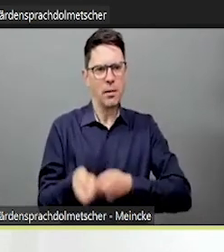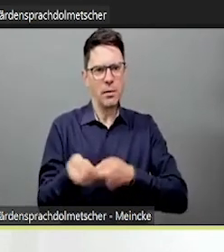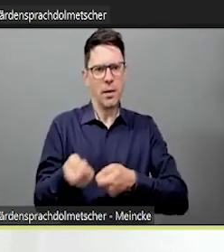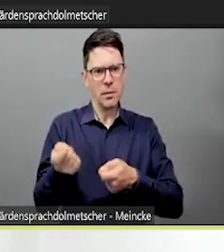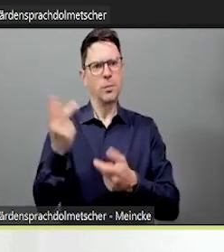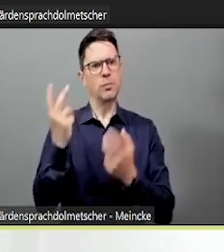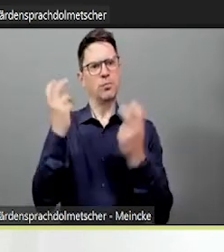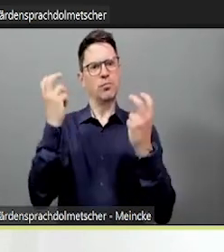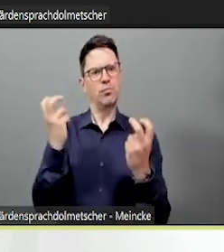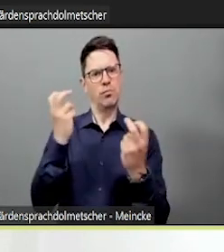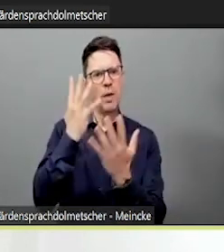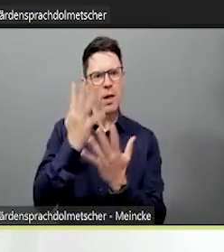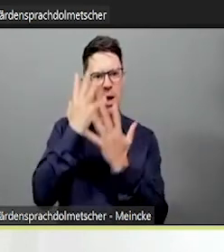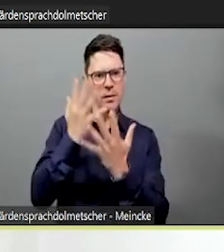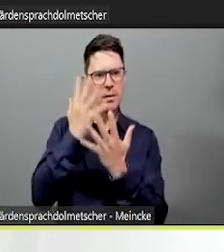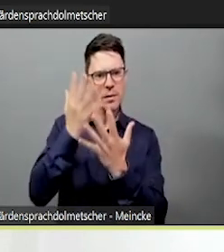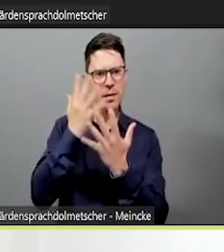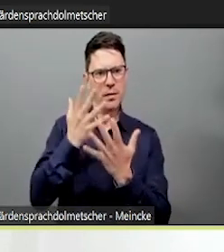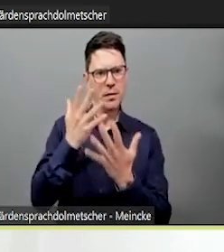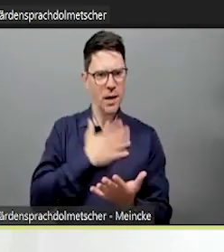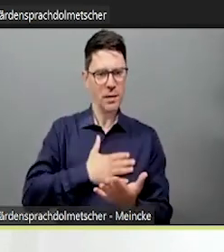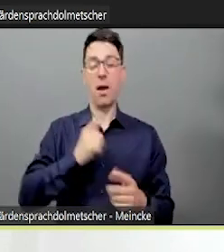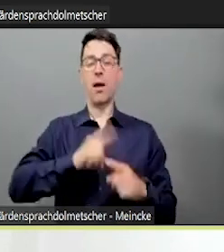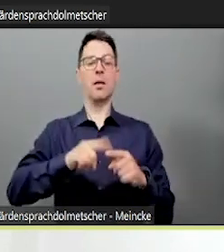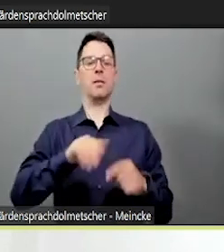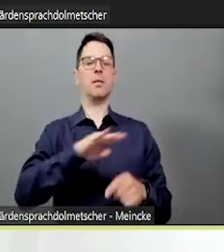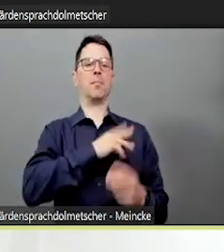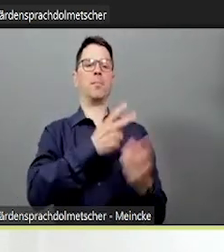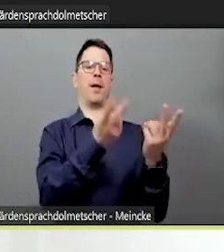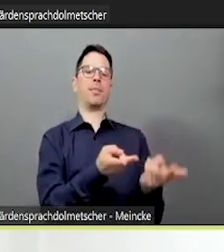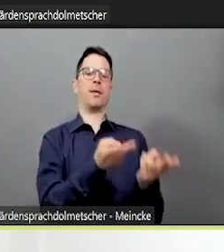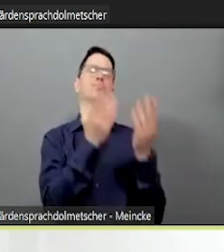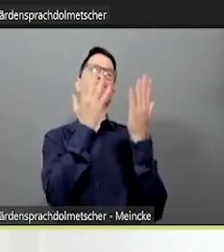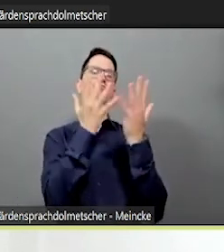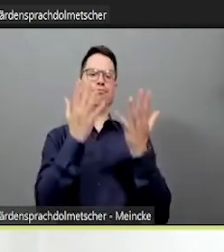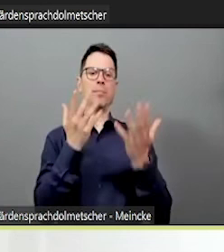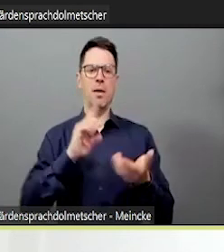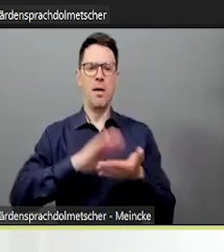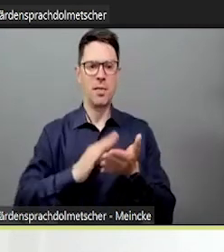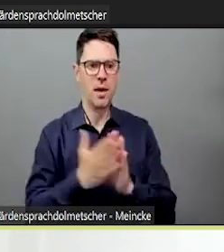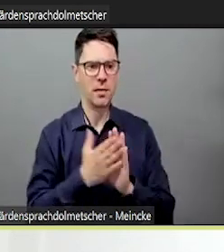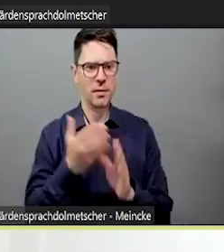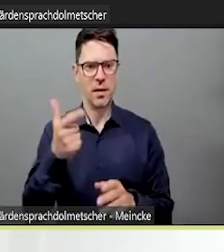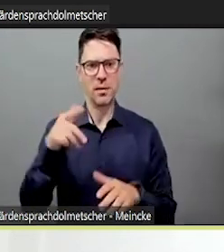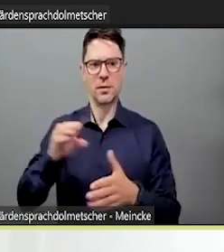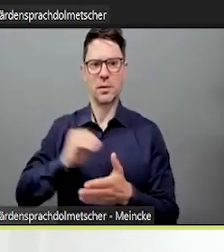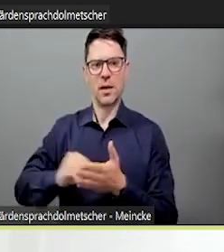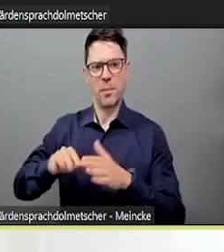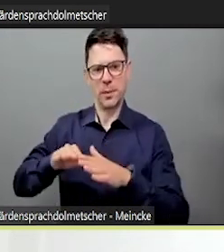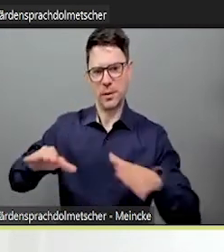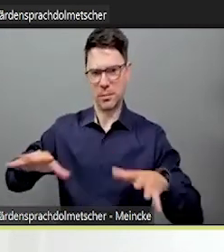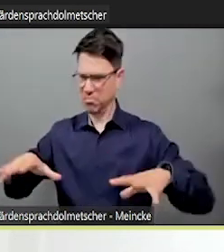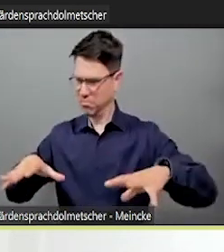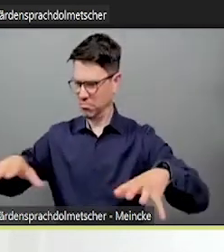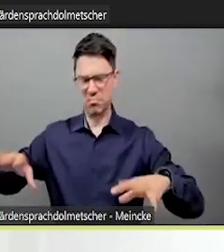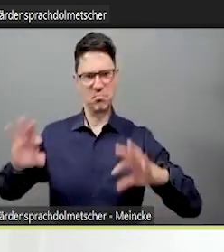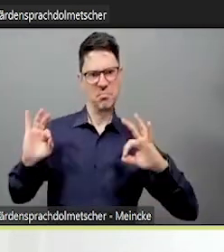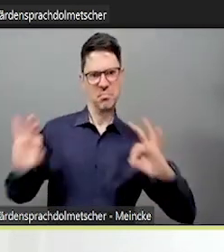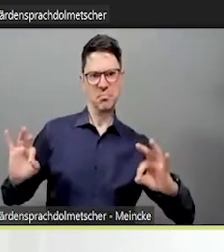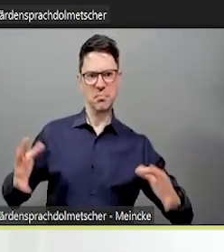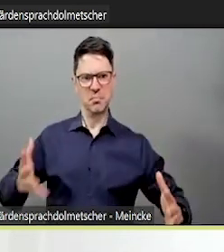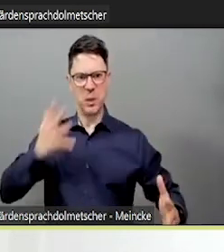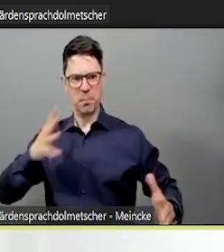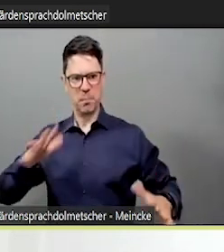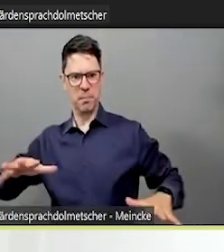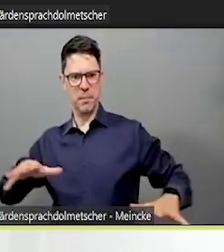persönlich ansprechen und sagen, mach das doch bitte, sondern ich schreibe allgemein eine Mail. Bitte schreiben Sie doch einen Beitrag. Und eigentlich